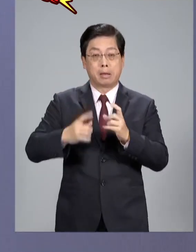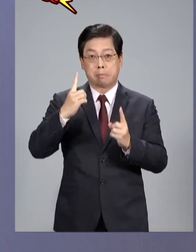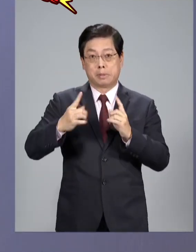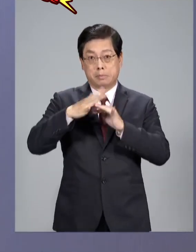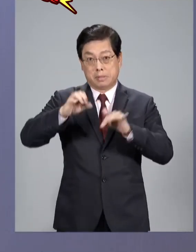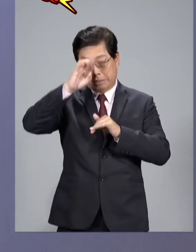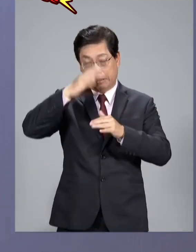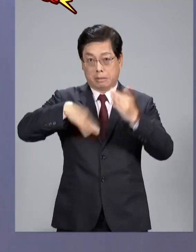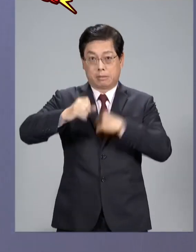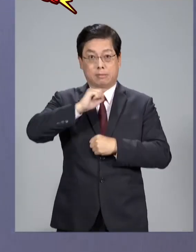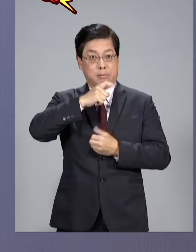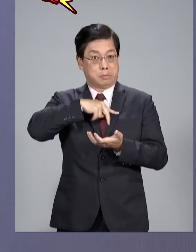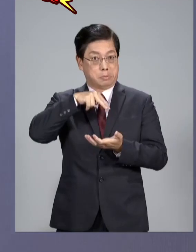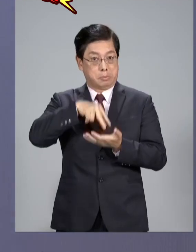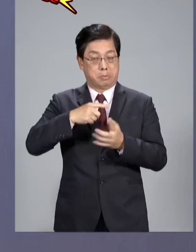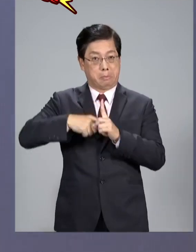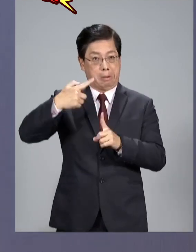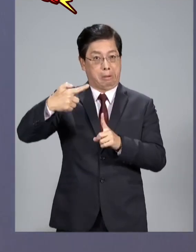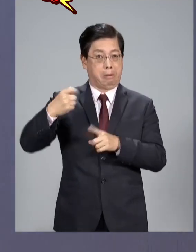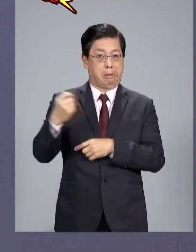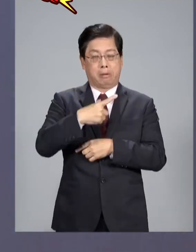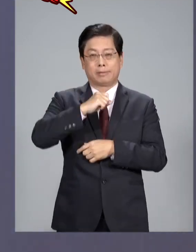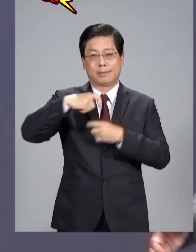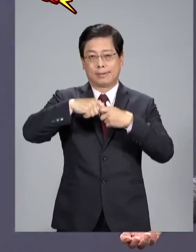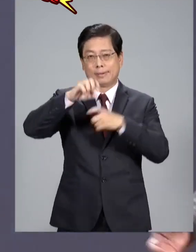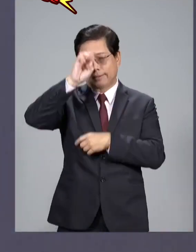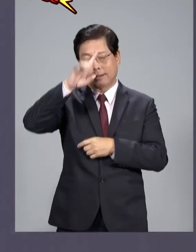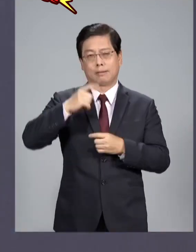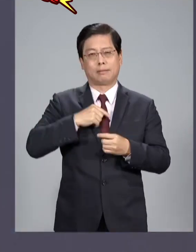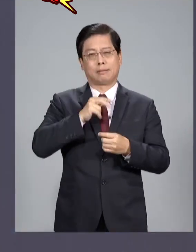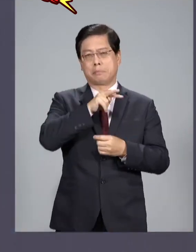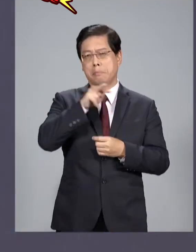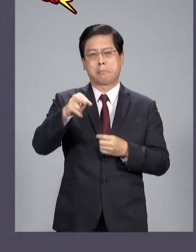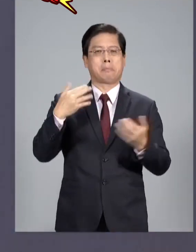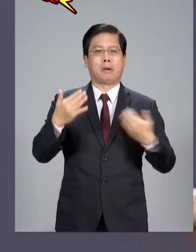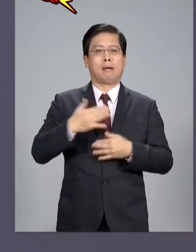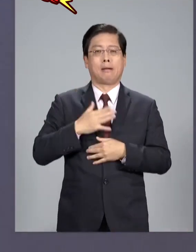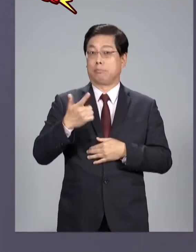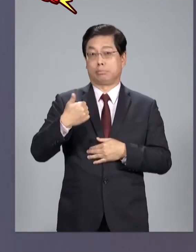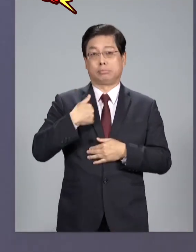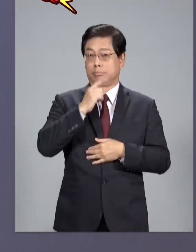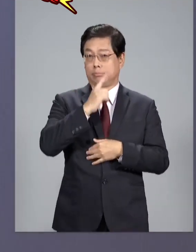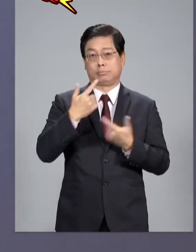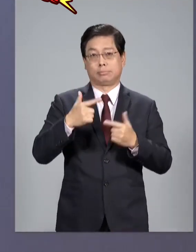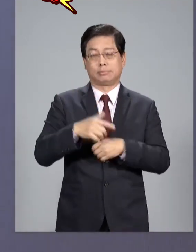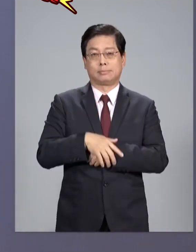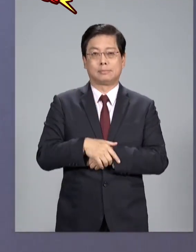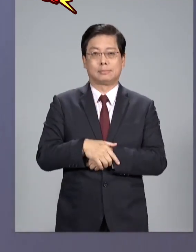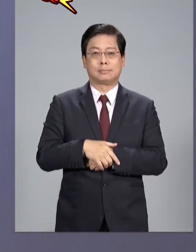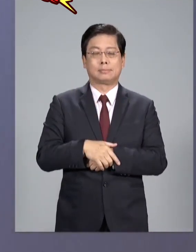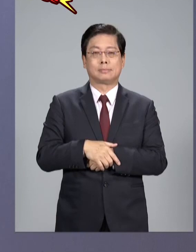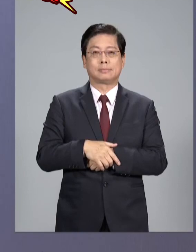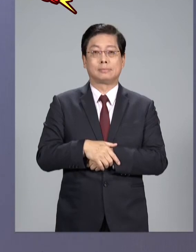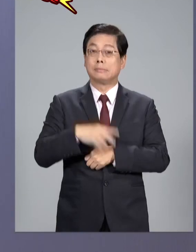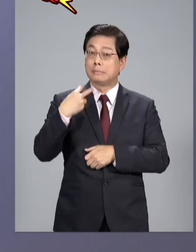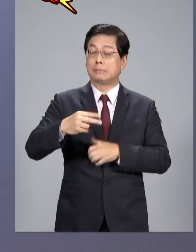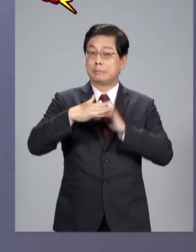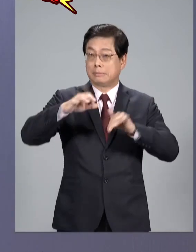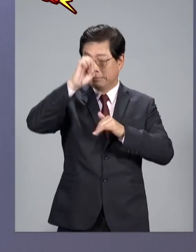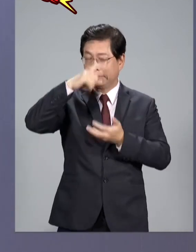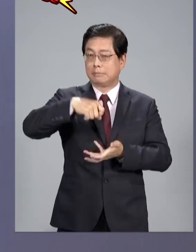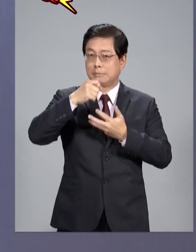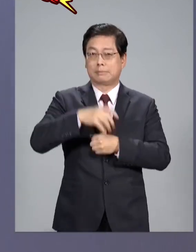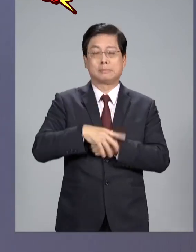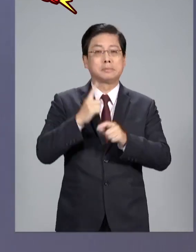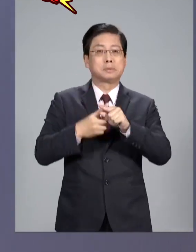黨還獨的政黨台聯黨大家都看得到這不是我講的那民進黨說